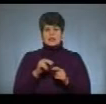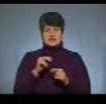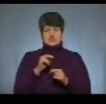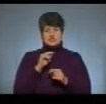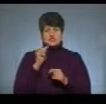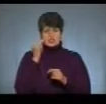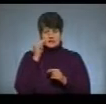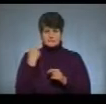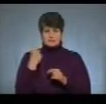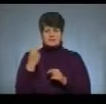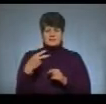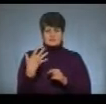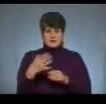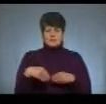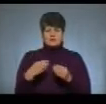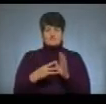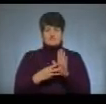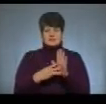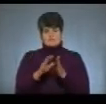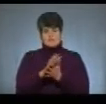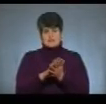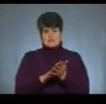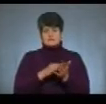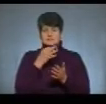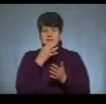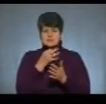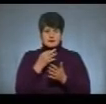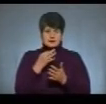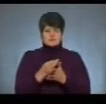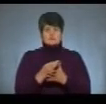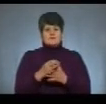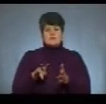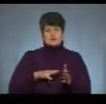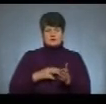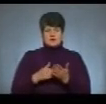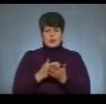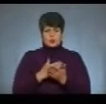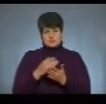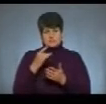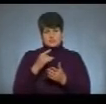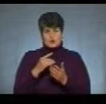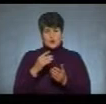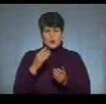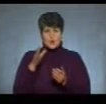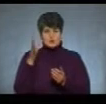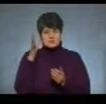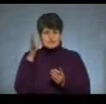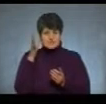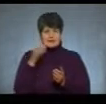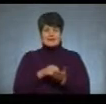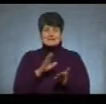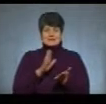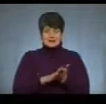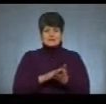25. Подано 8 заяв, повідомив директор Українського центру оцінювання якості освіти Вадим Карандій. Зазначу, реєстрація на